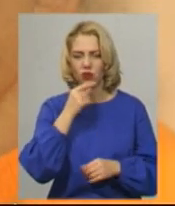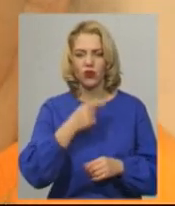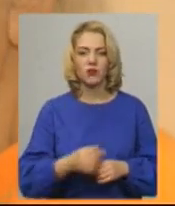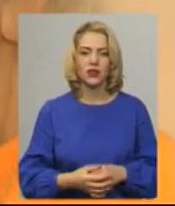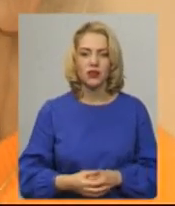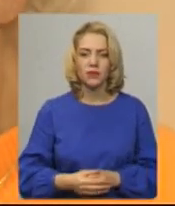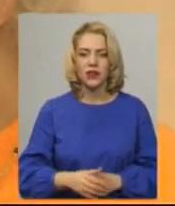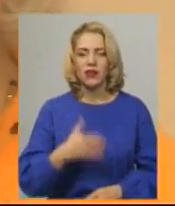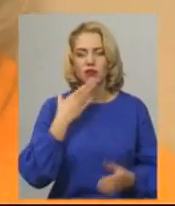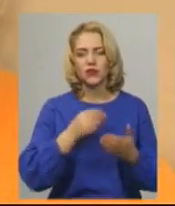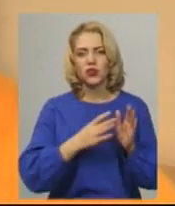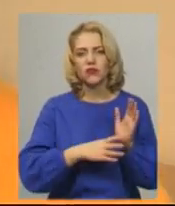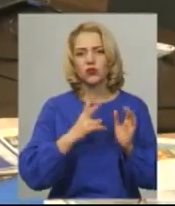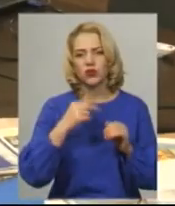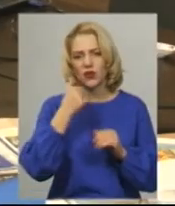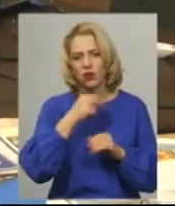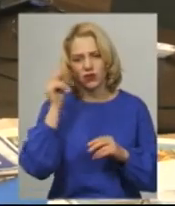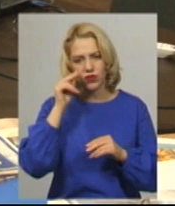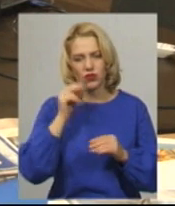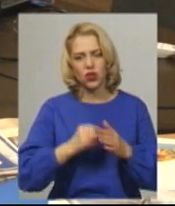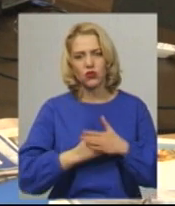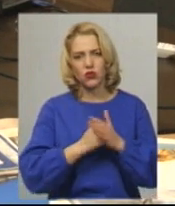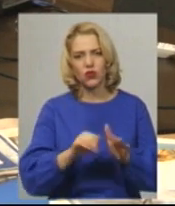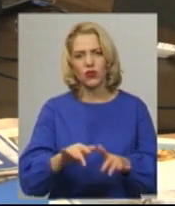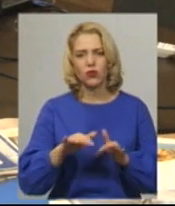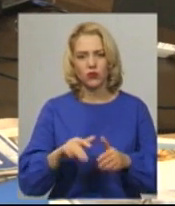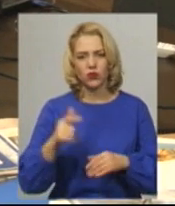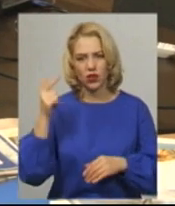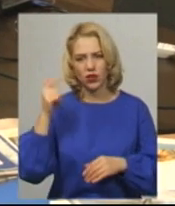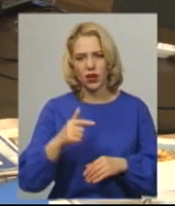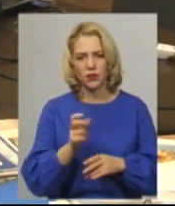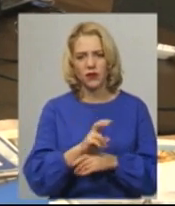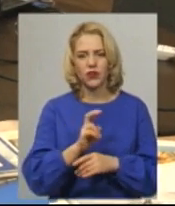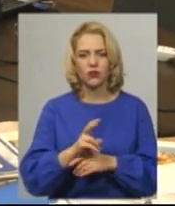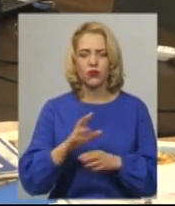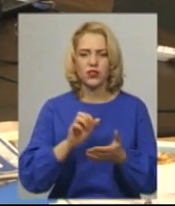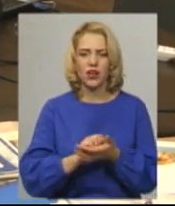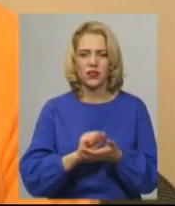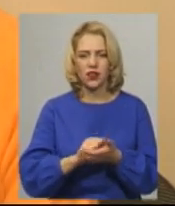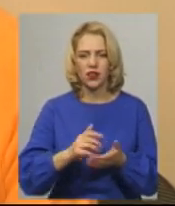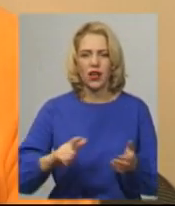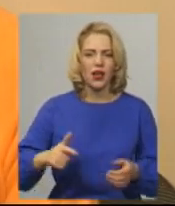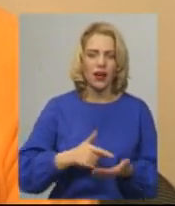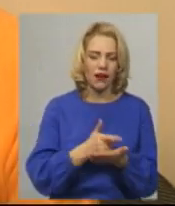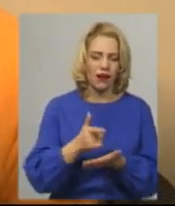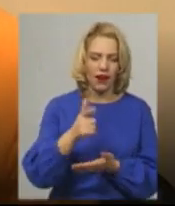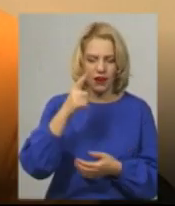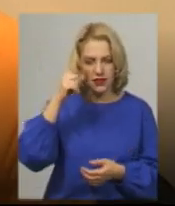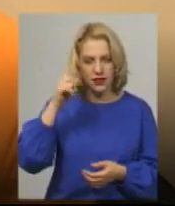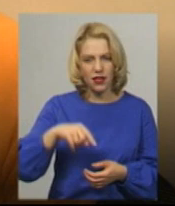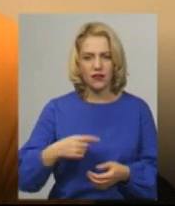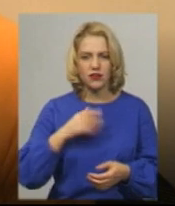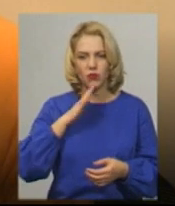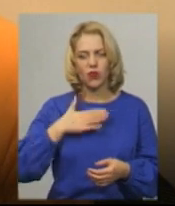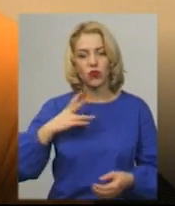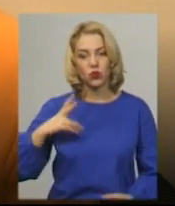свої 92 роки вивчає основи комп'ютерної грамоти, підвідує заняття з краєзнавства, культурології та вивчає англійську. У мене дочка живе в